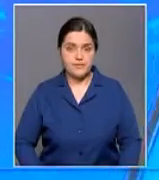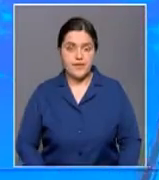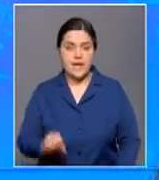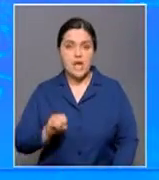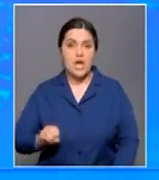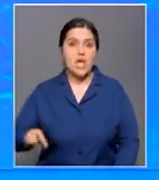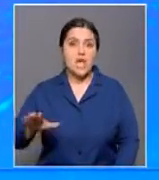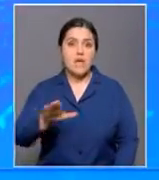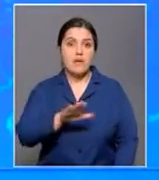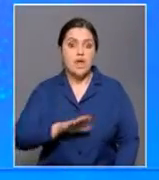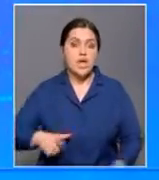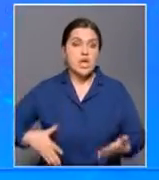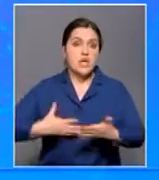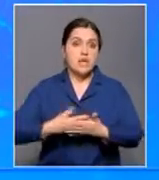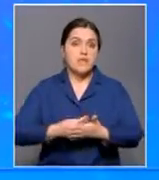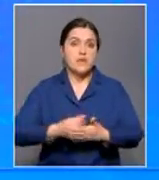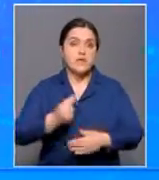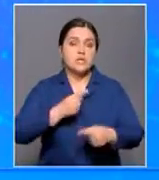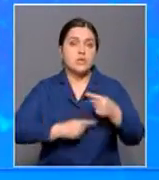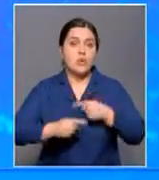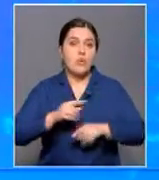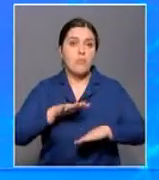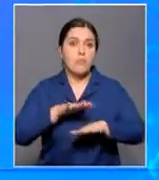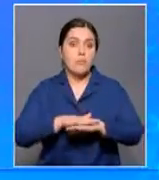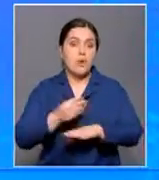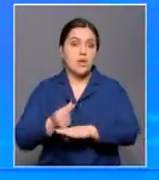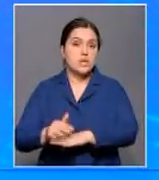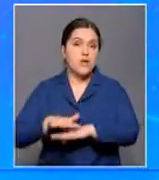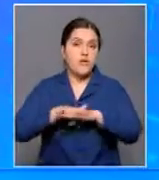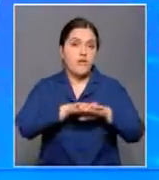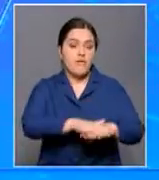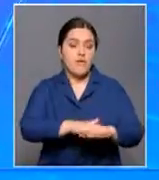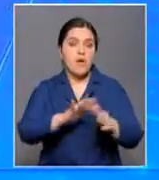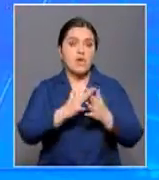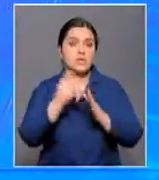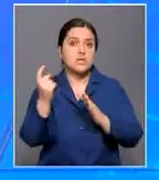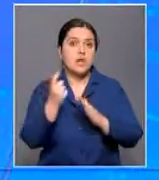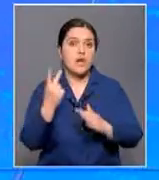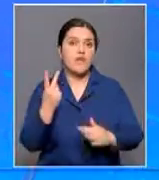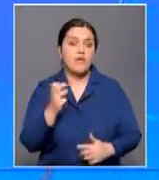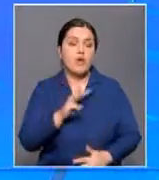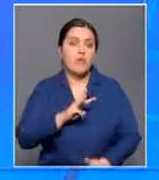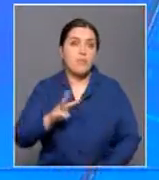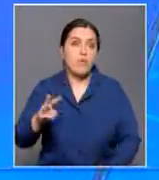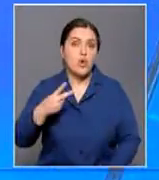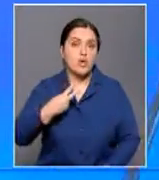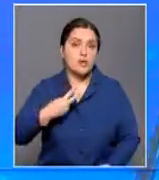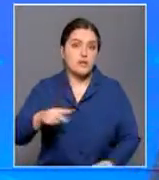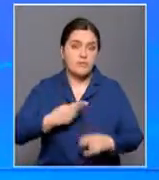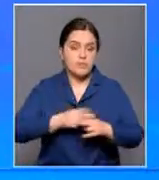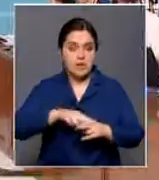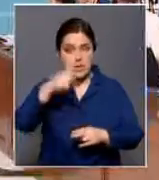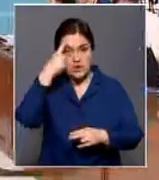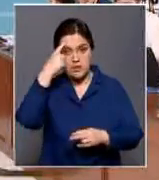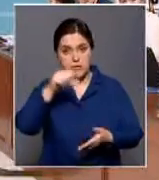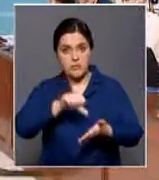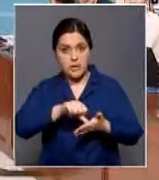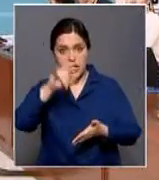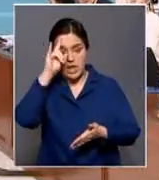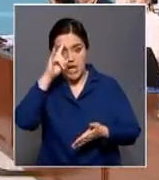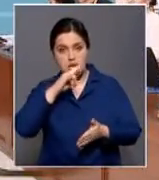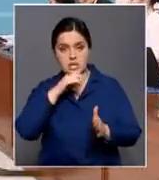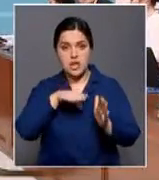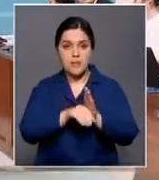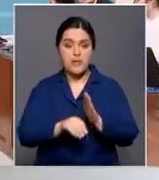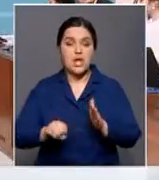Европейский инвестиционный банк в этом году выделит Казагра 200 миллионов евро. Об этом сообщил глава представительства Казахстана при